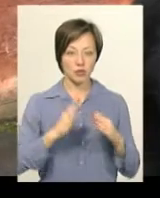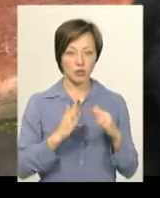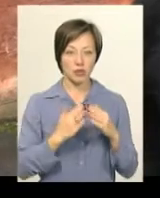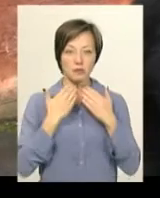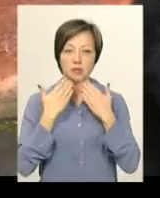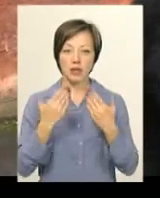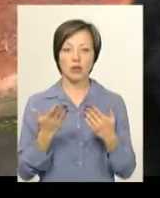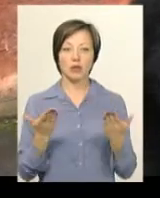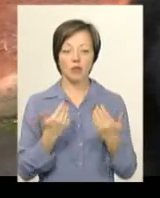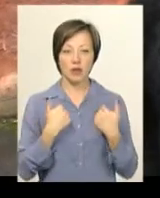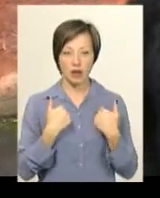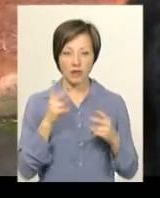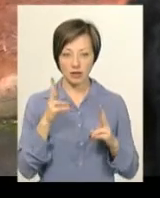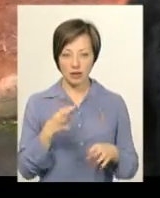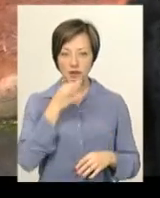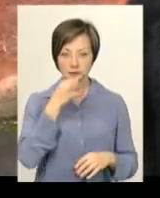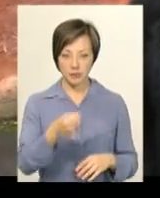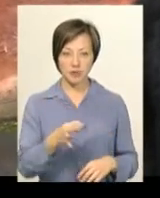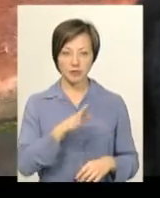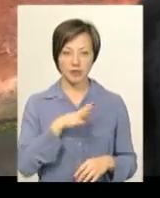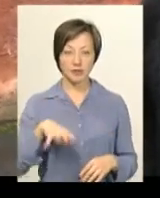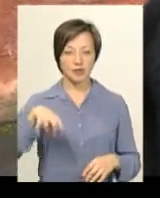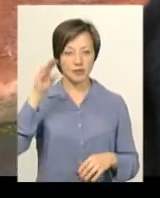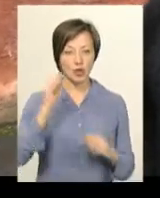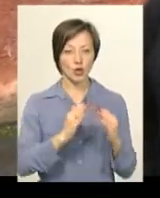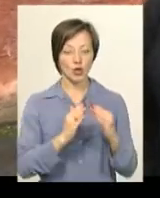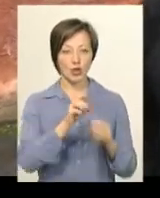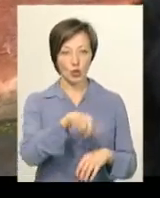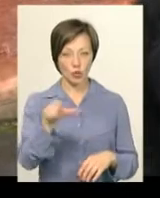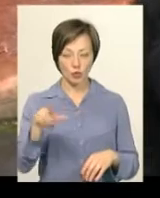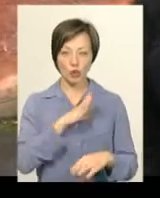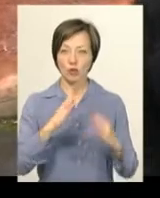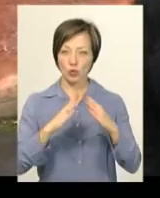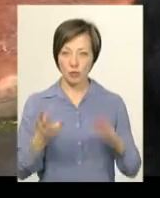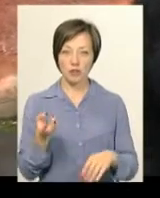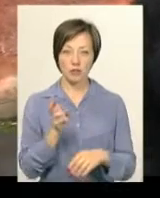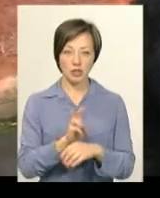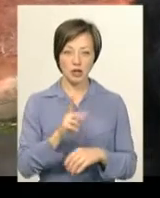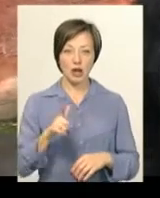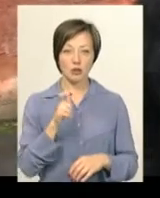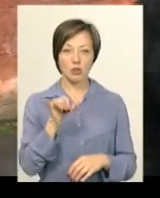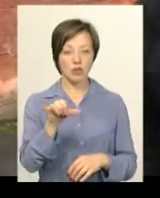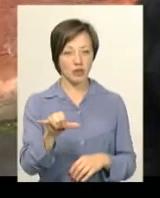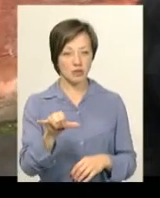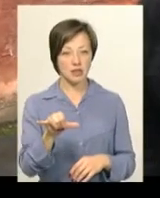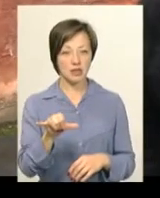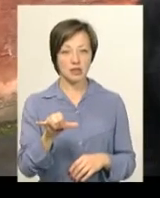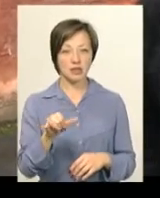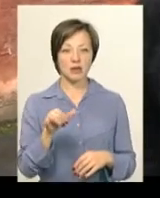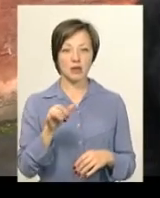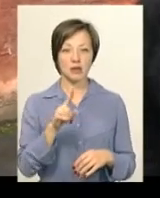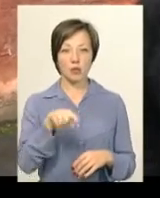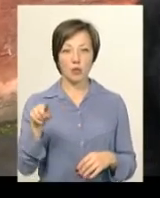спитали, з якої є квартири, я сказала, всі люди були, вони прийшли і сказали, у вас, які там